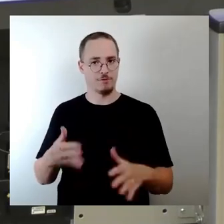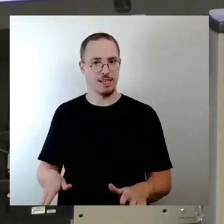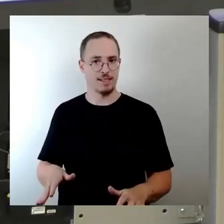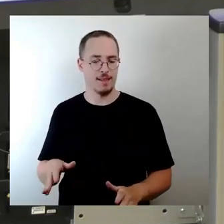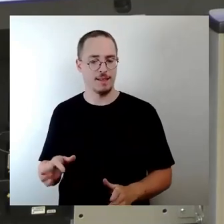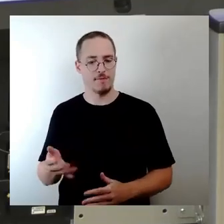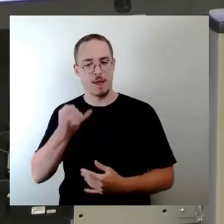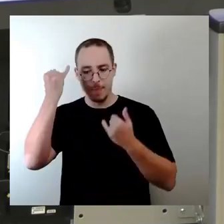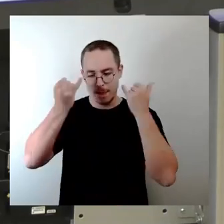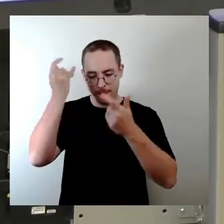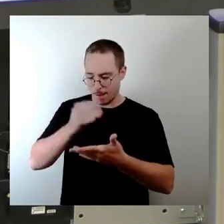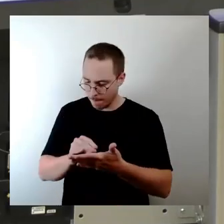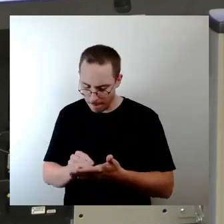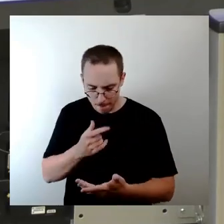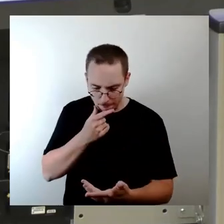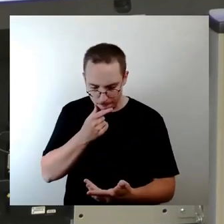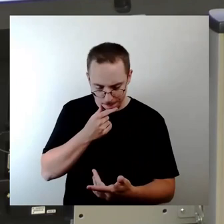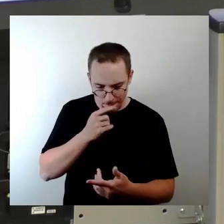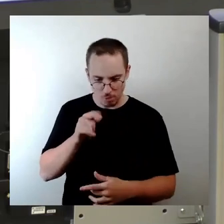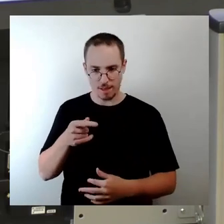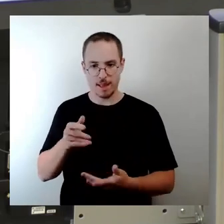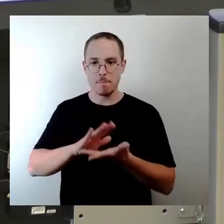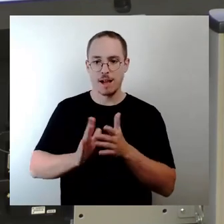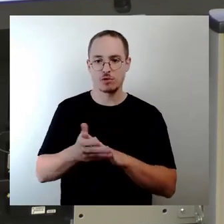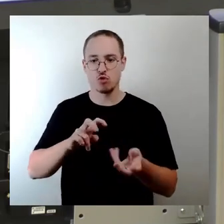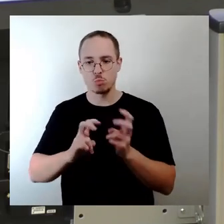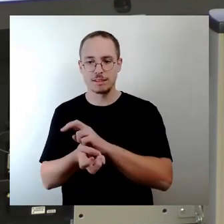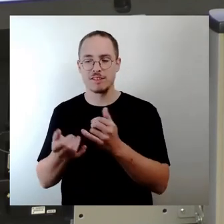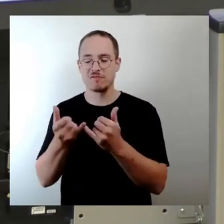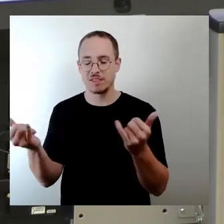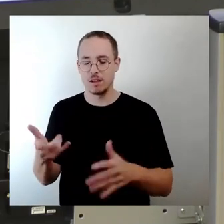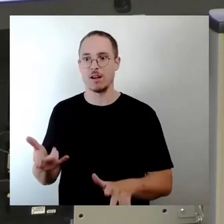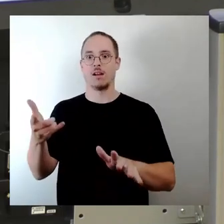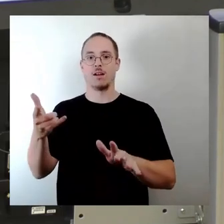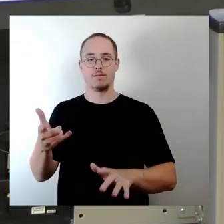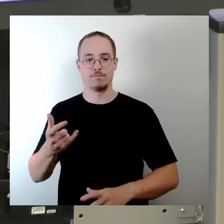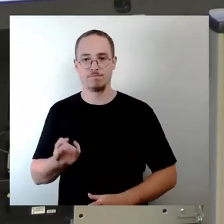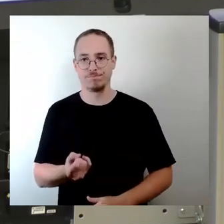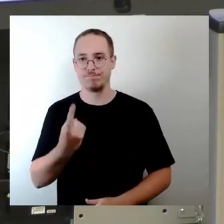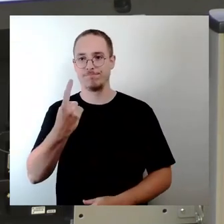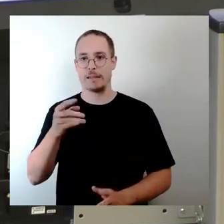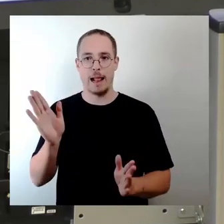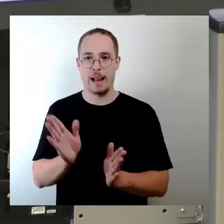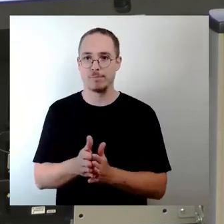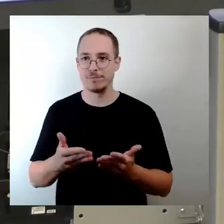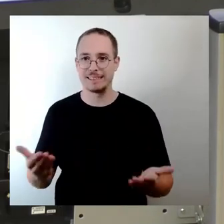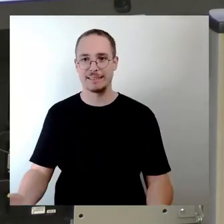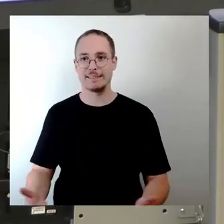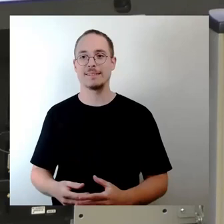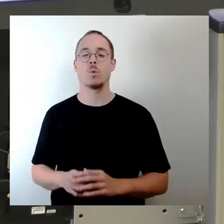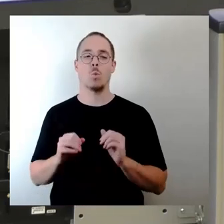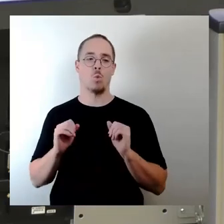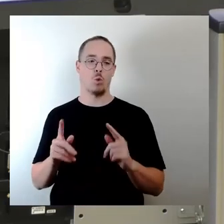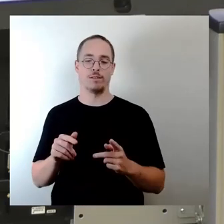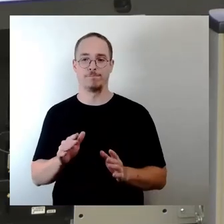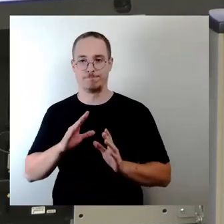Unterschiede zwischen Möglichkeit und Unmöglichkeit erst da. In den darauffolgenden Jahren hat